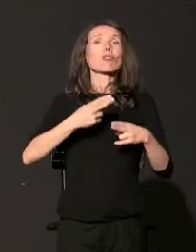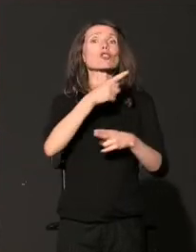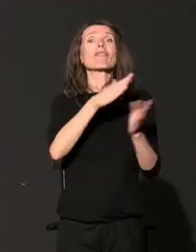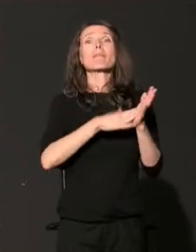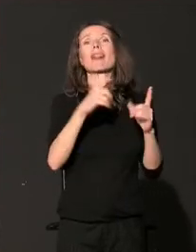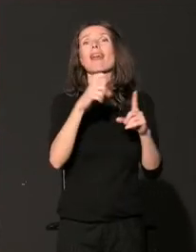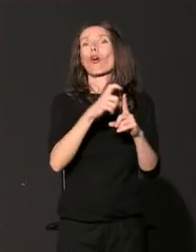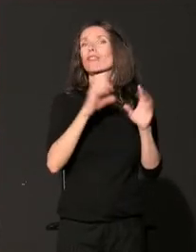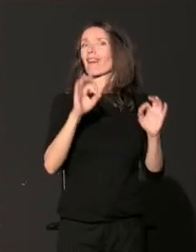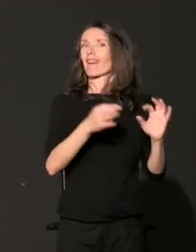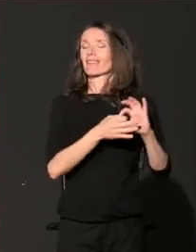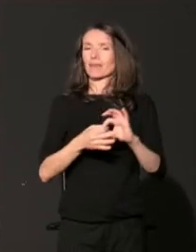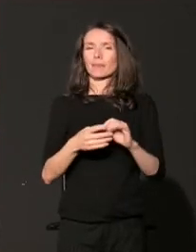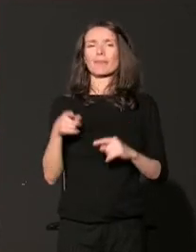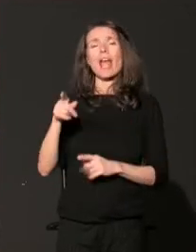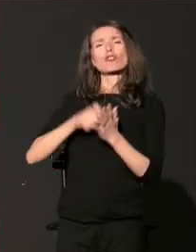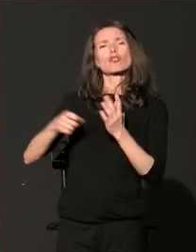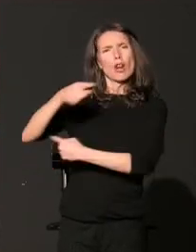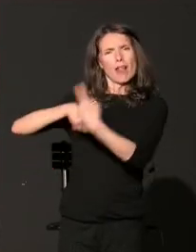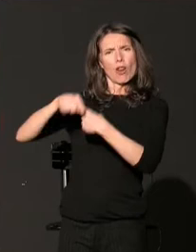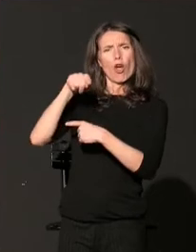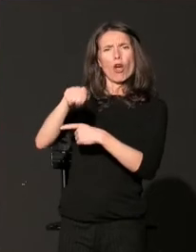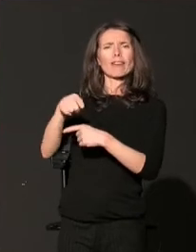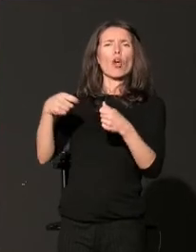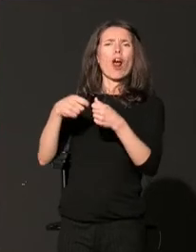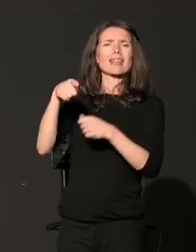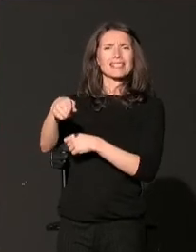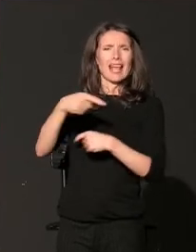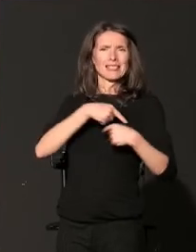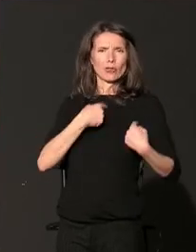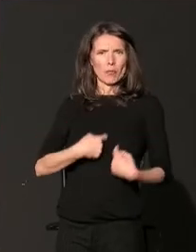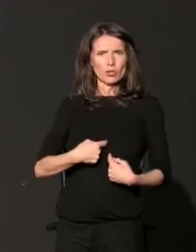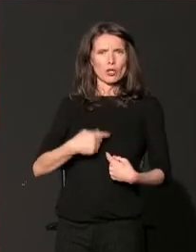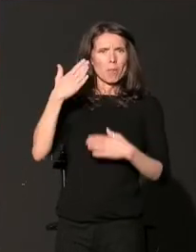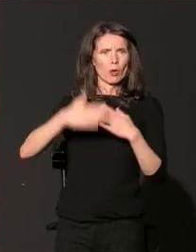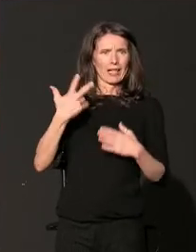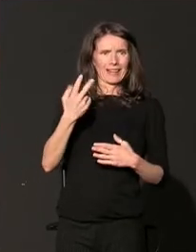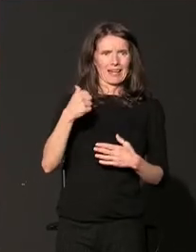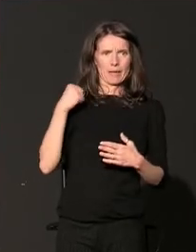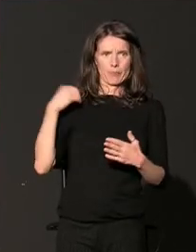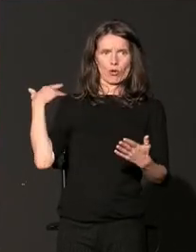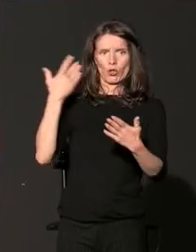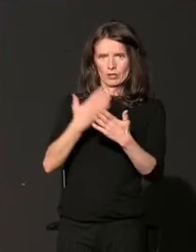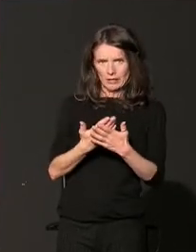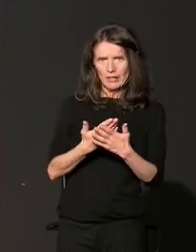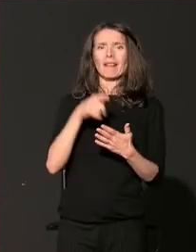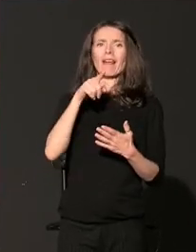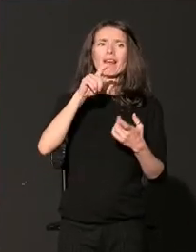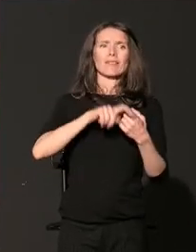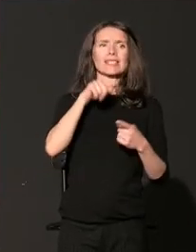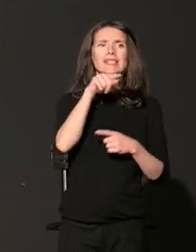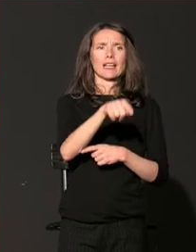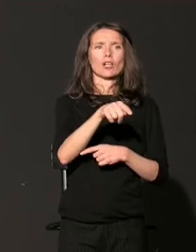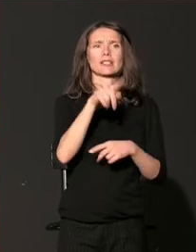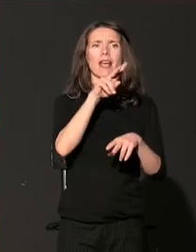dobročinstvo su u prethodne tri i po godine pod okriljem inicijative unapređenje okvira zadavanja i uz podršku